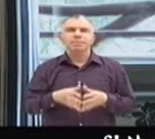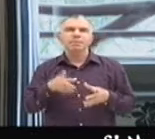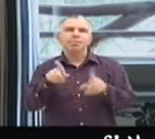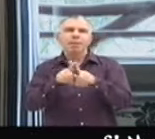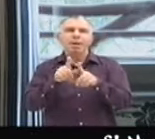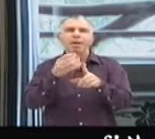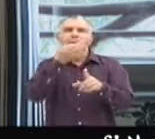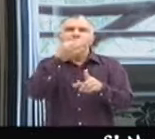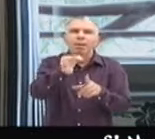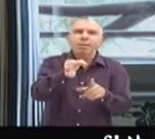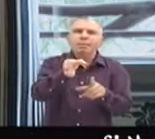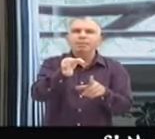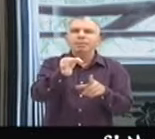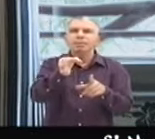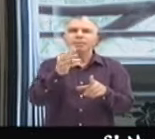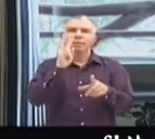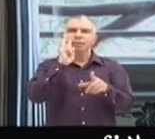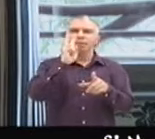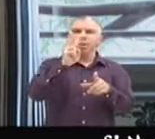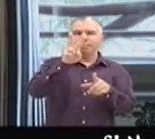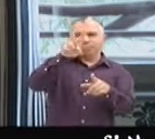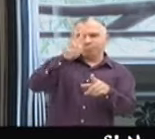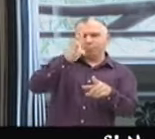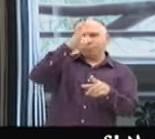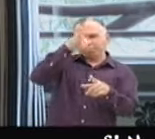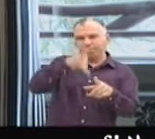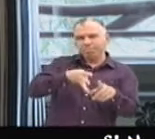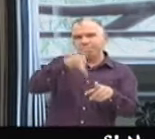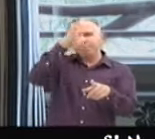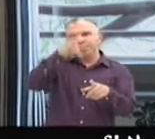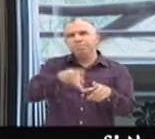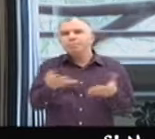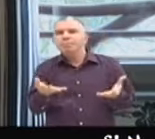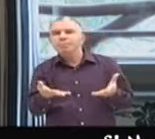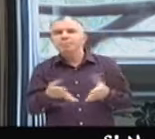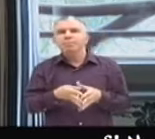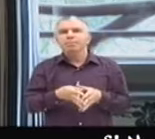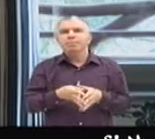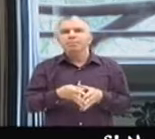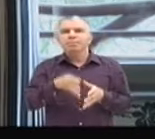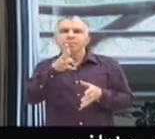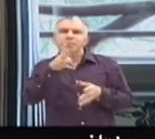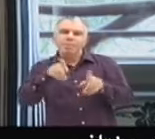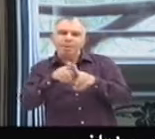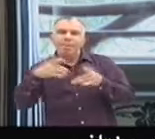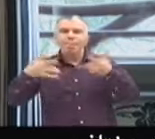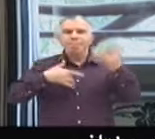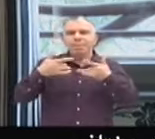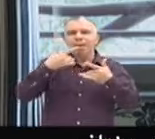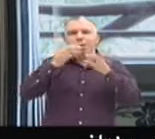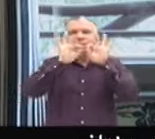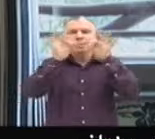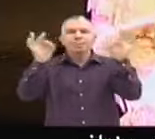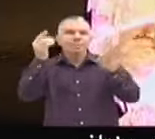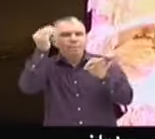pour qu'il y ait, encore une fois, un regard en disant Ah bah oui, pourquoi pas, le dénouement de l'histoire aurait pu